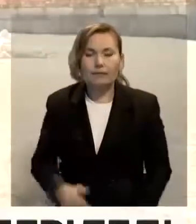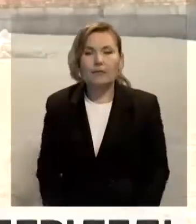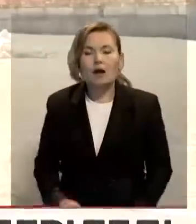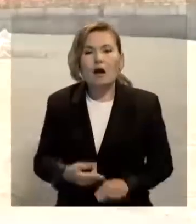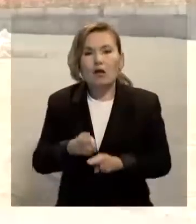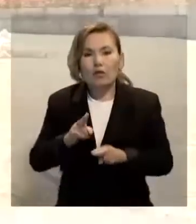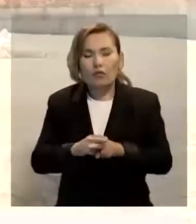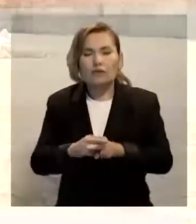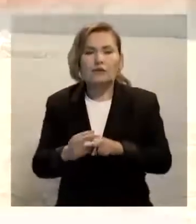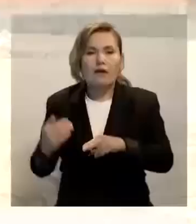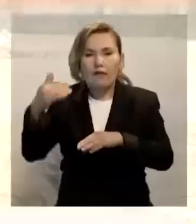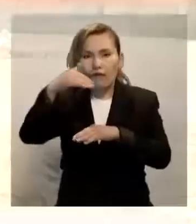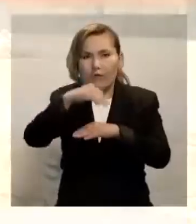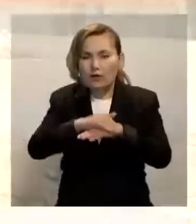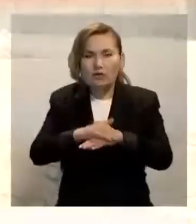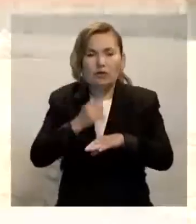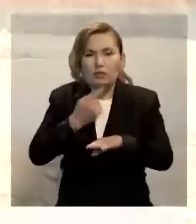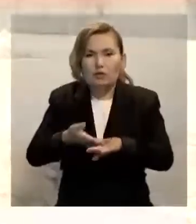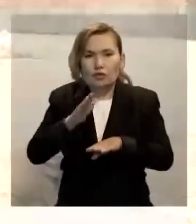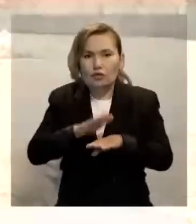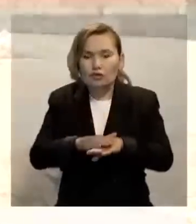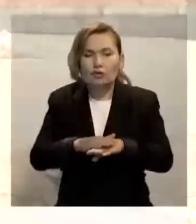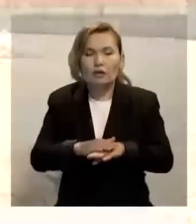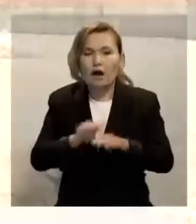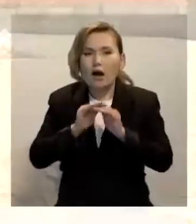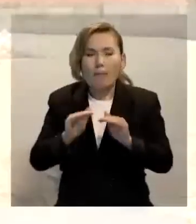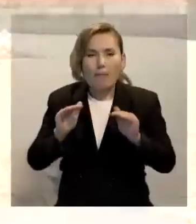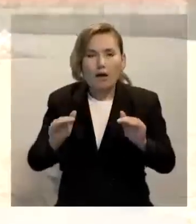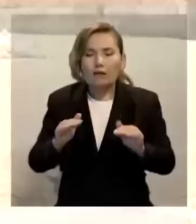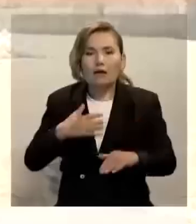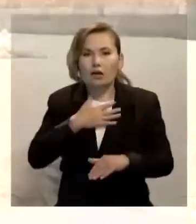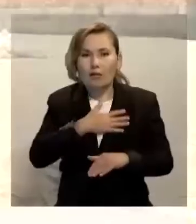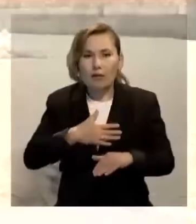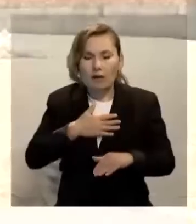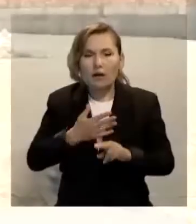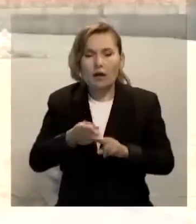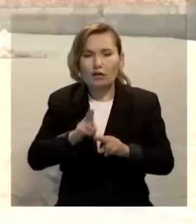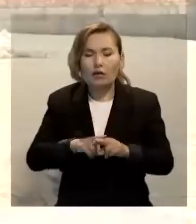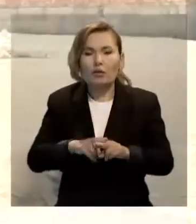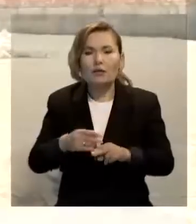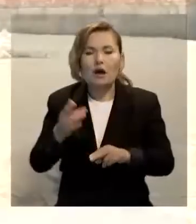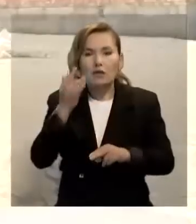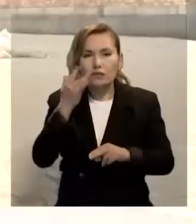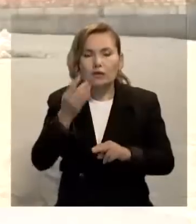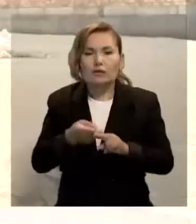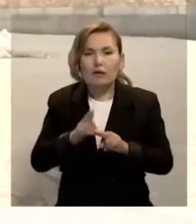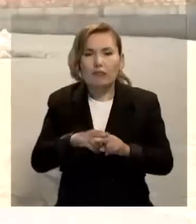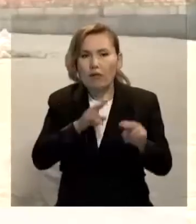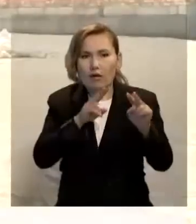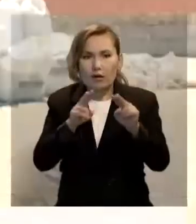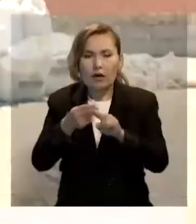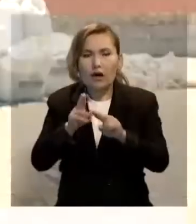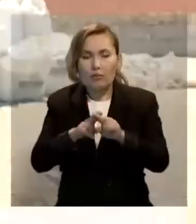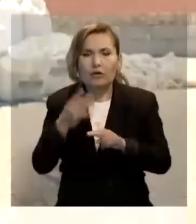күн қаранғыда батады қысты күні. Сөгізде қатты ойымдаймыз. Бір-бірімізге тапсырып, осы көршілер бір-біріміздің балаларымыз тасып, сөйткеріміз бір